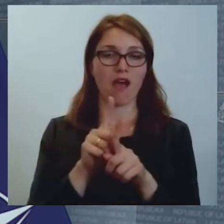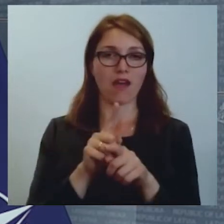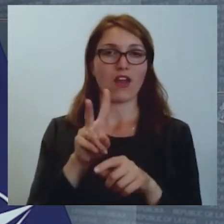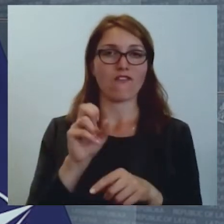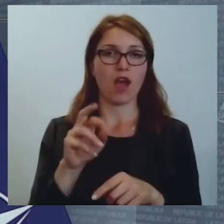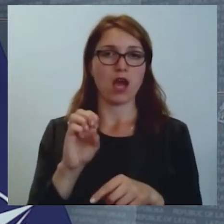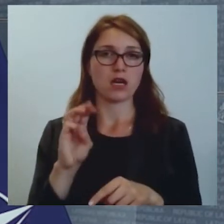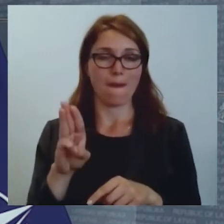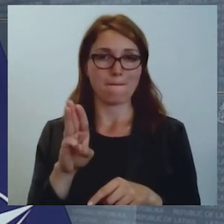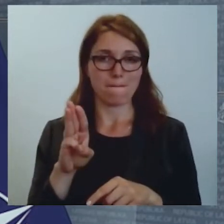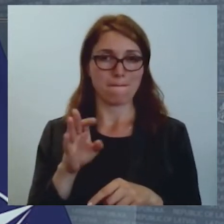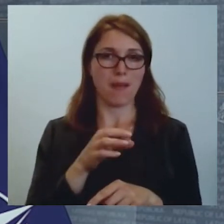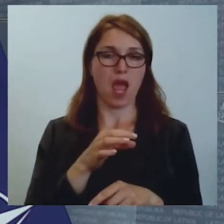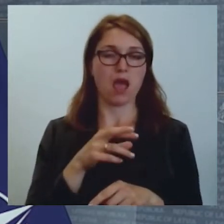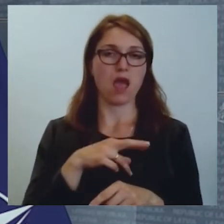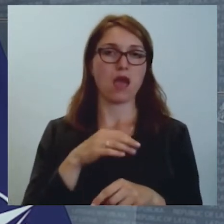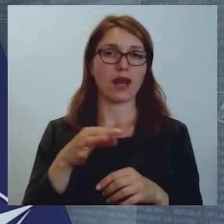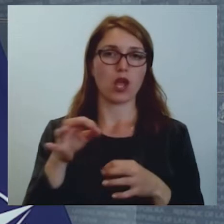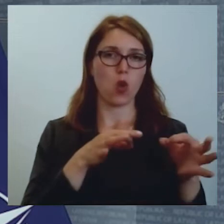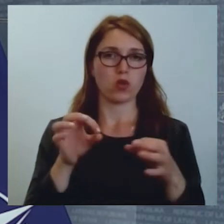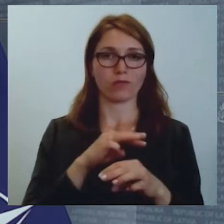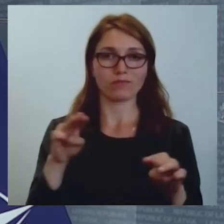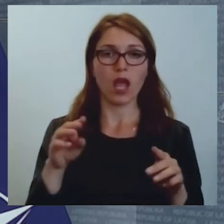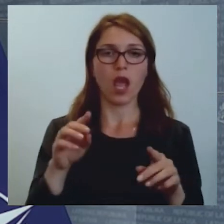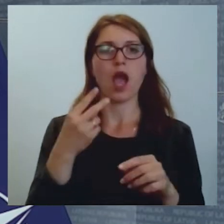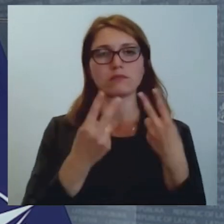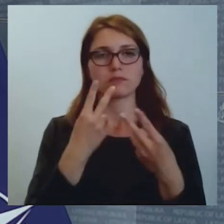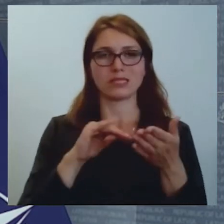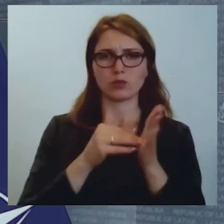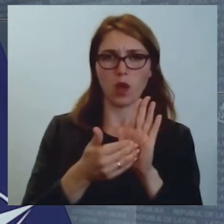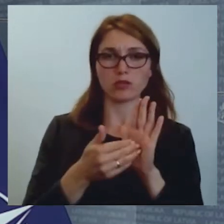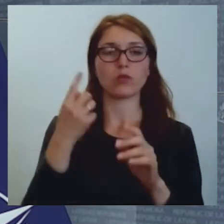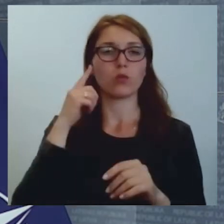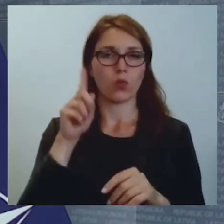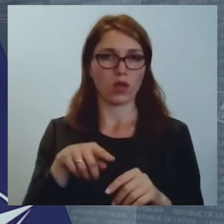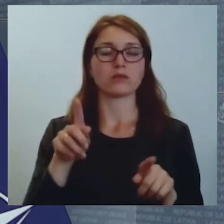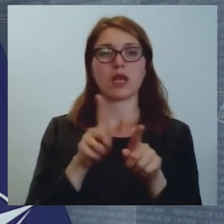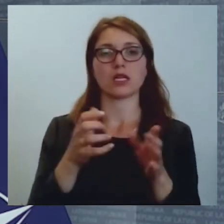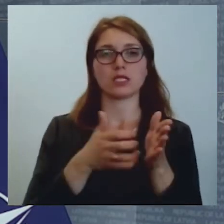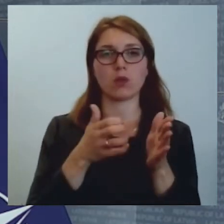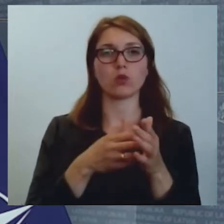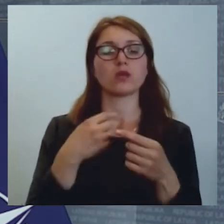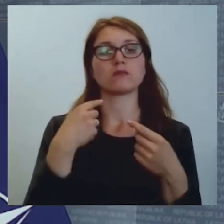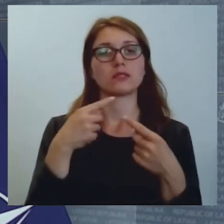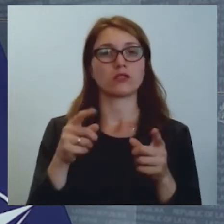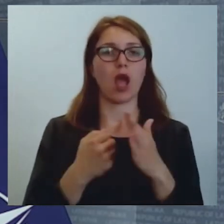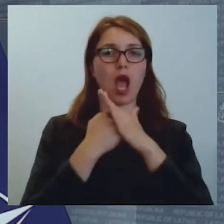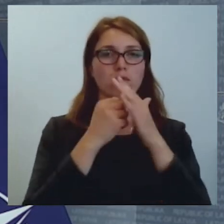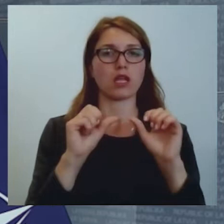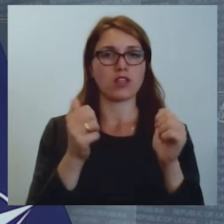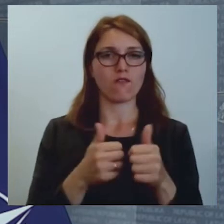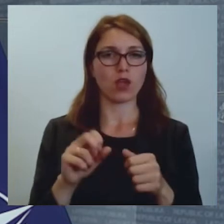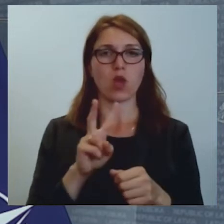monitorējām situāciju. Protams, ka mēs izmantosim jau tos atbalsta veidus, kas mums ir no